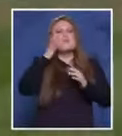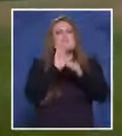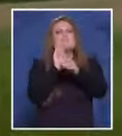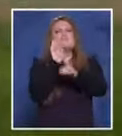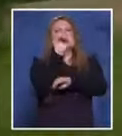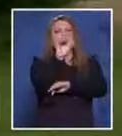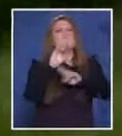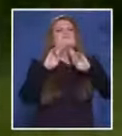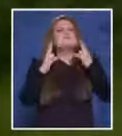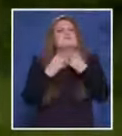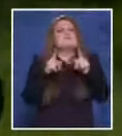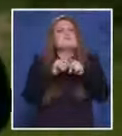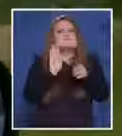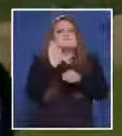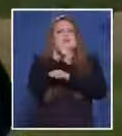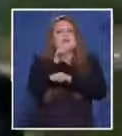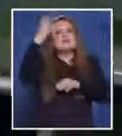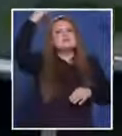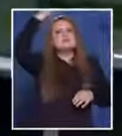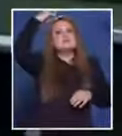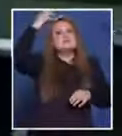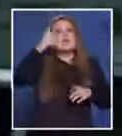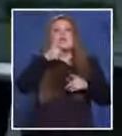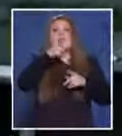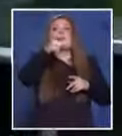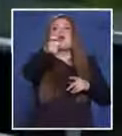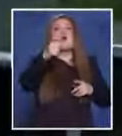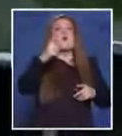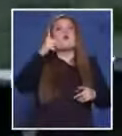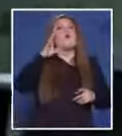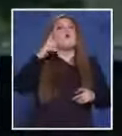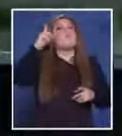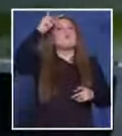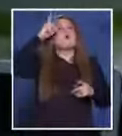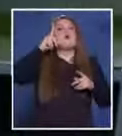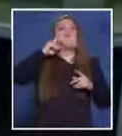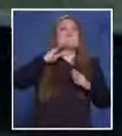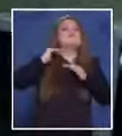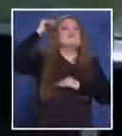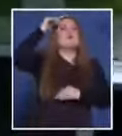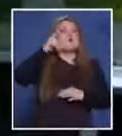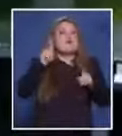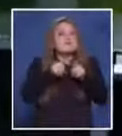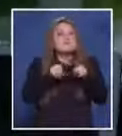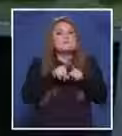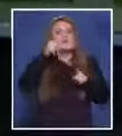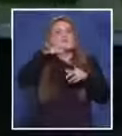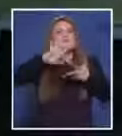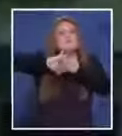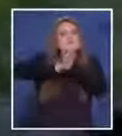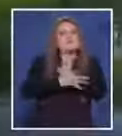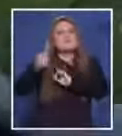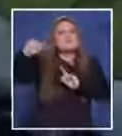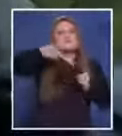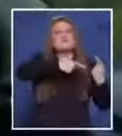отдалечен от света, че приказката «Цар далеко Бог високо» е проварено вярна. В малката общност цари омраза и взаимни